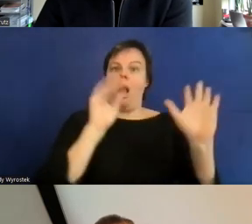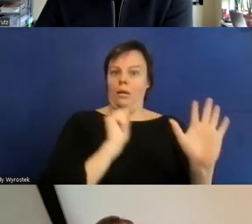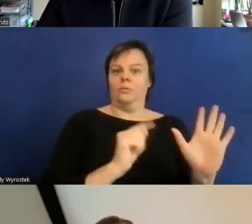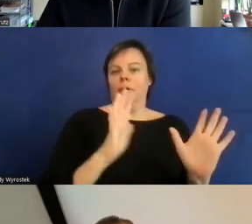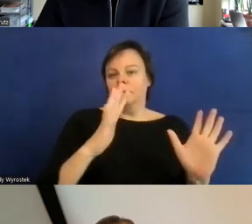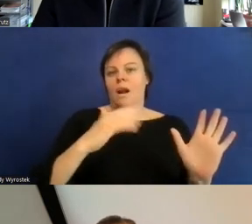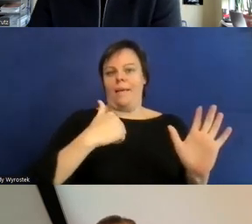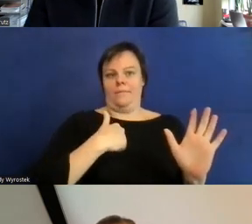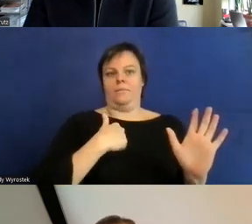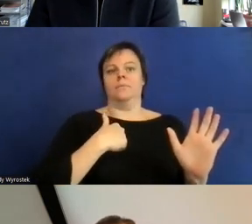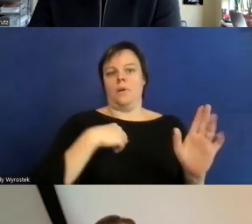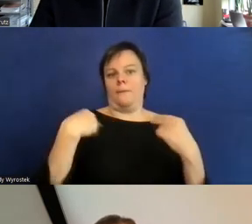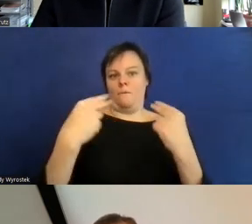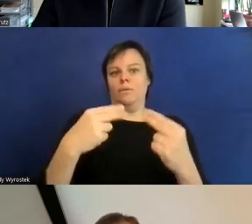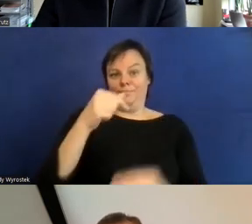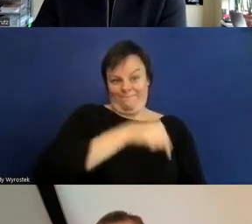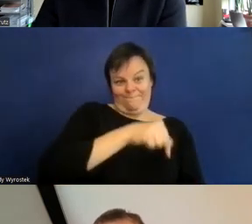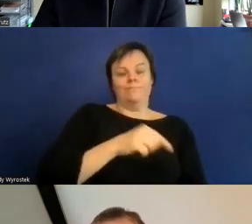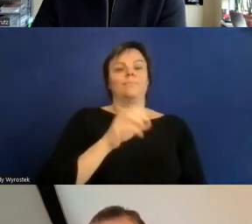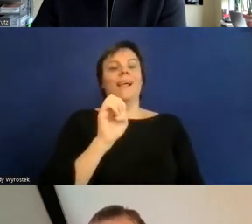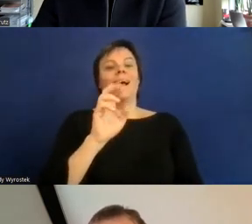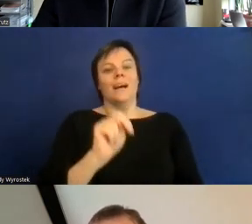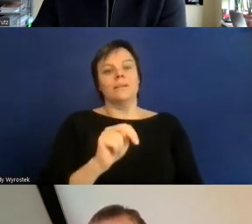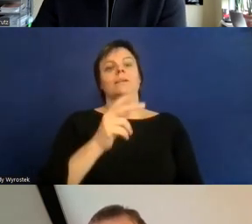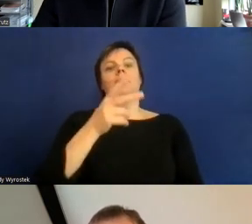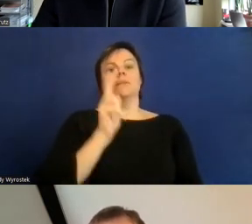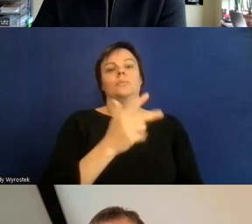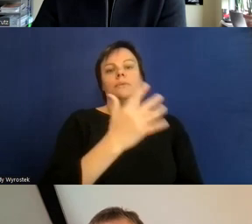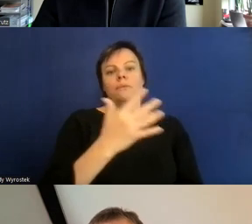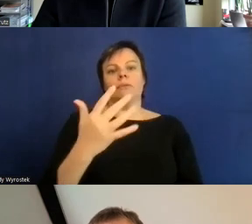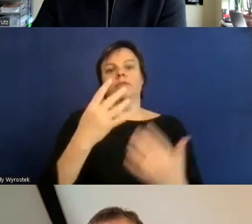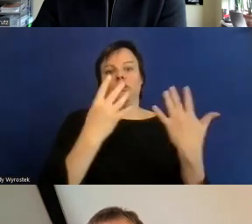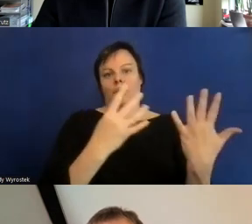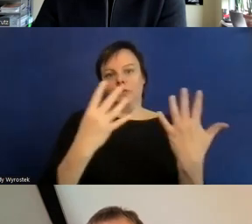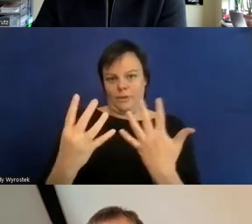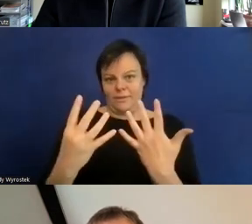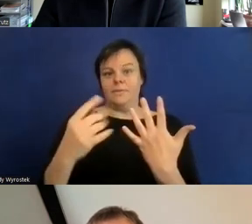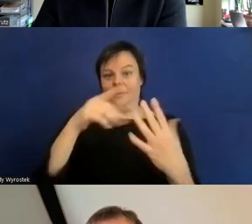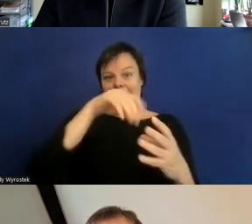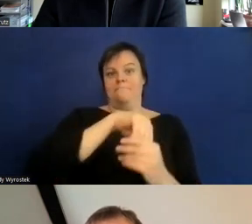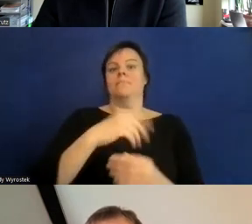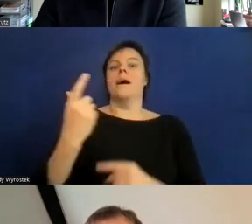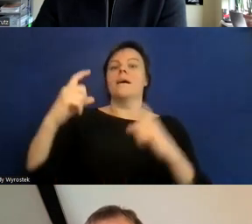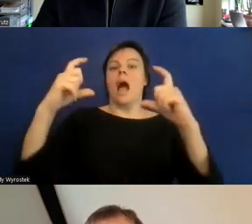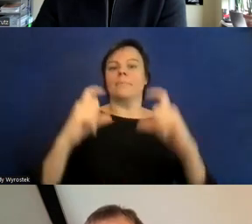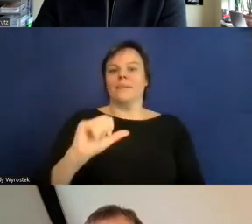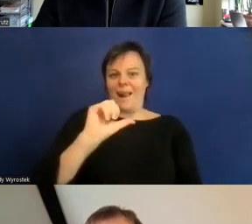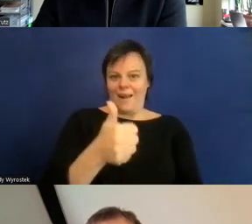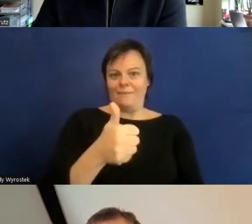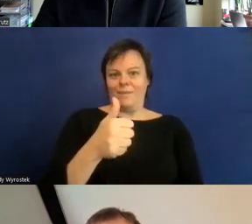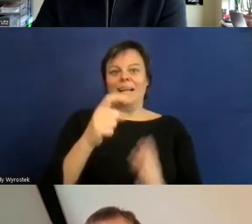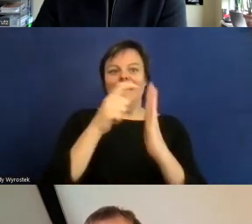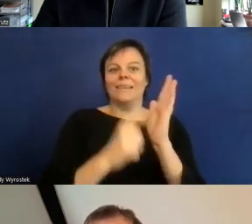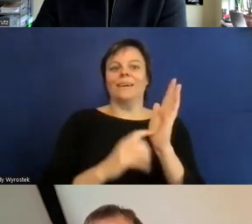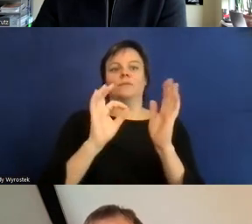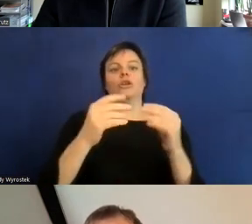genau aufgelistet ist was die erfüllen müssen also das ist geregelt im Gesetz und dann noch eine Frage ist die WCAG 2.2